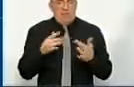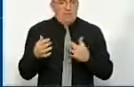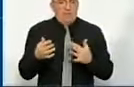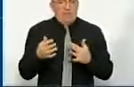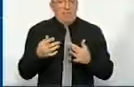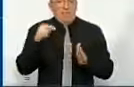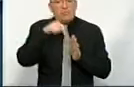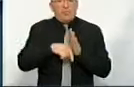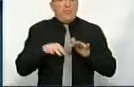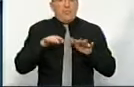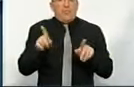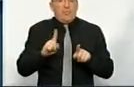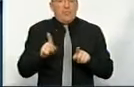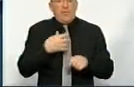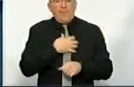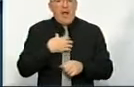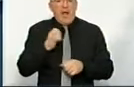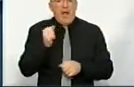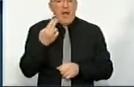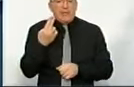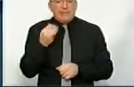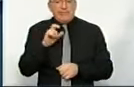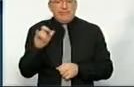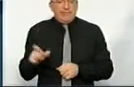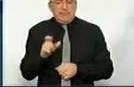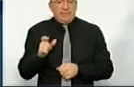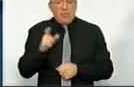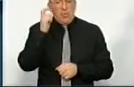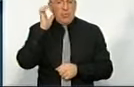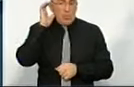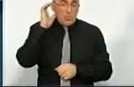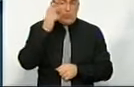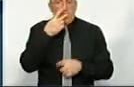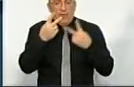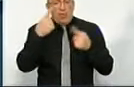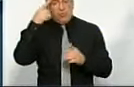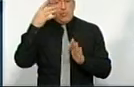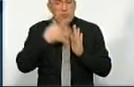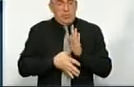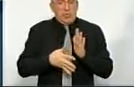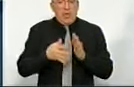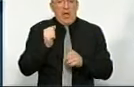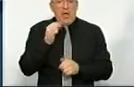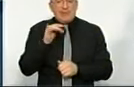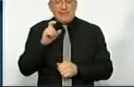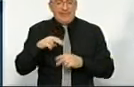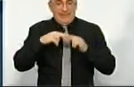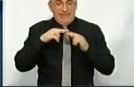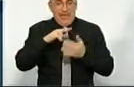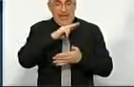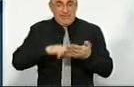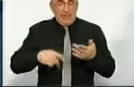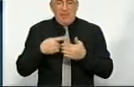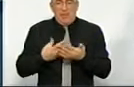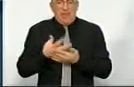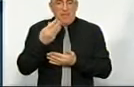суть в тому, чим важливі ці акцизи? Я хочу, щоб наші слухачі і глядачі це зрозуміли. Акциз не в питаннях тому, що він